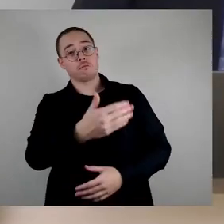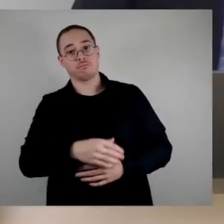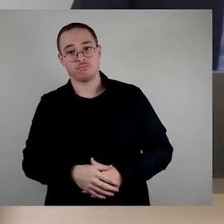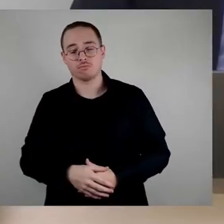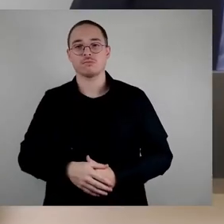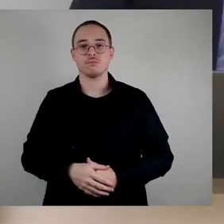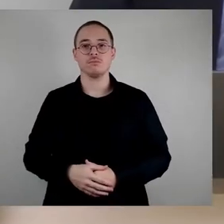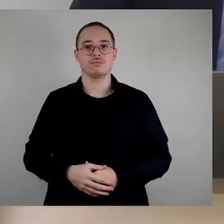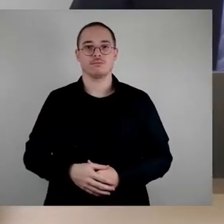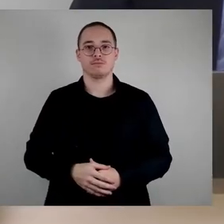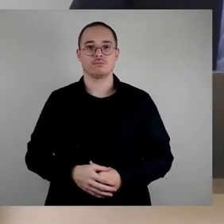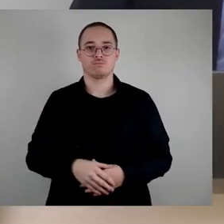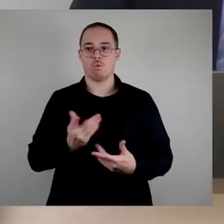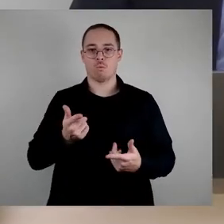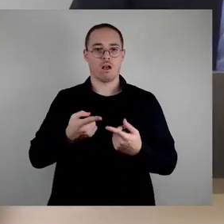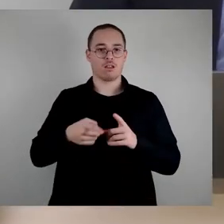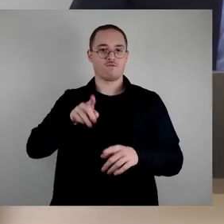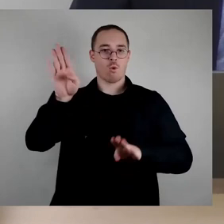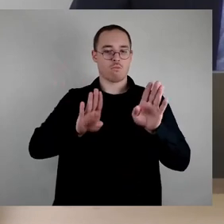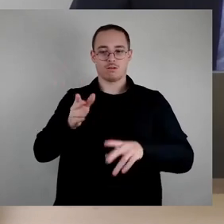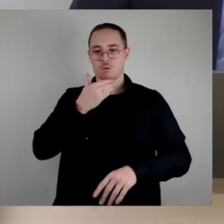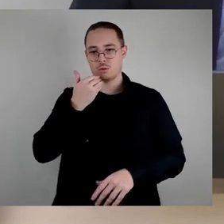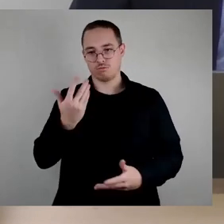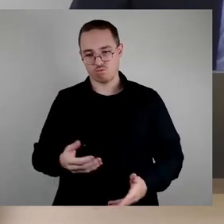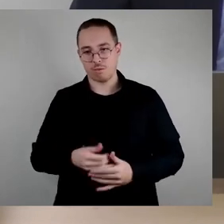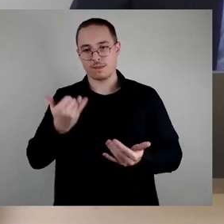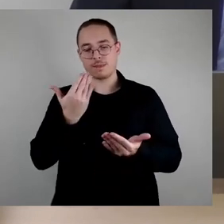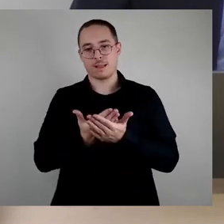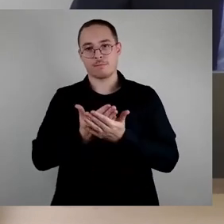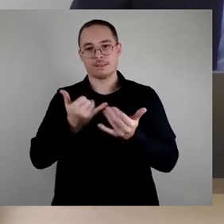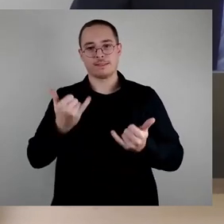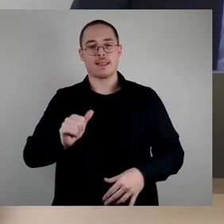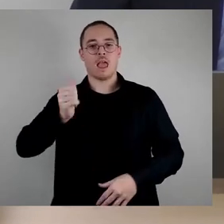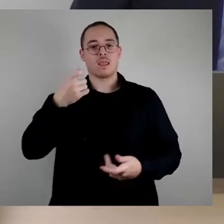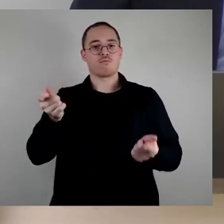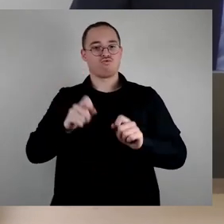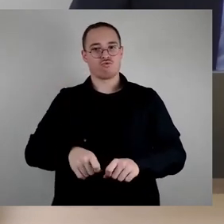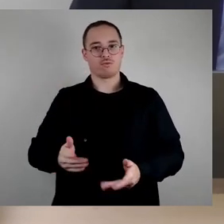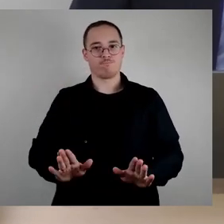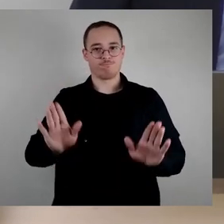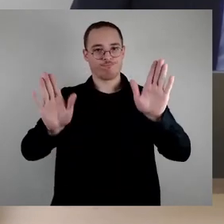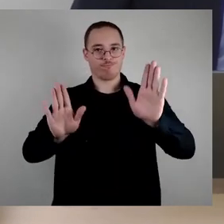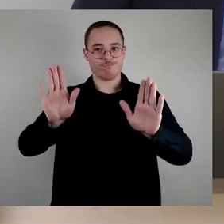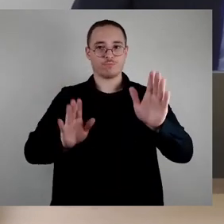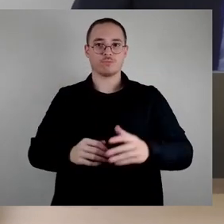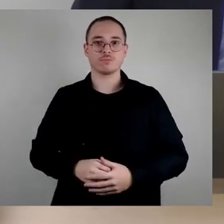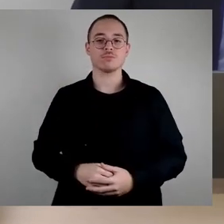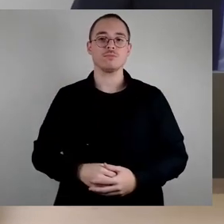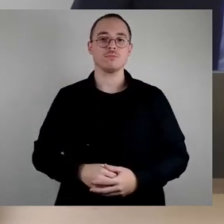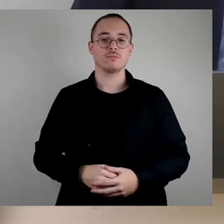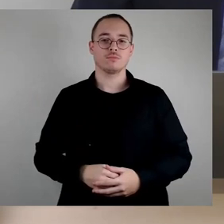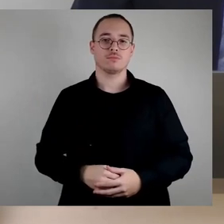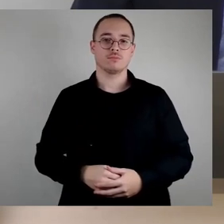Weitere Wortmeldungen sehe ich nicht. Dann wollen wir mal den ersten Beschluss für heute einfahren. Und ich darf den federführenden